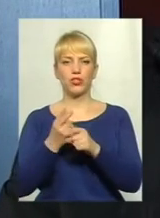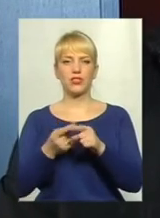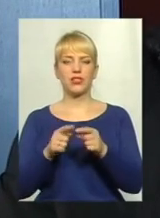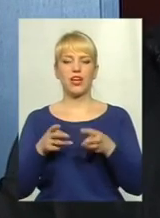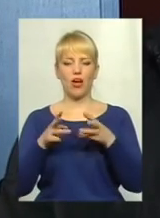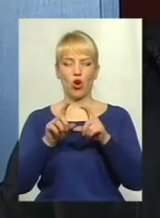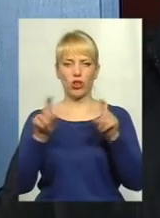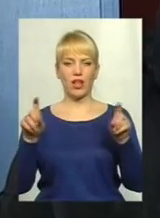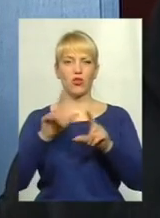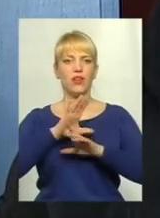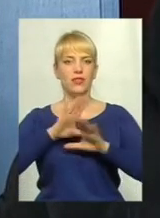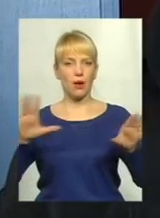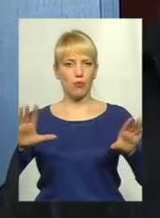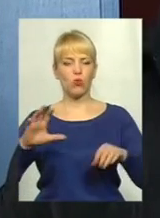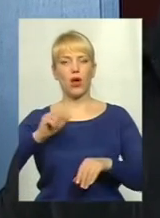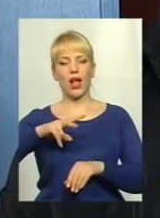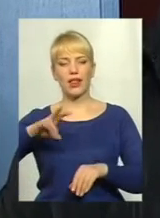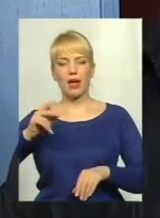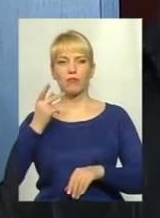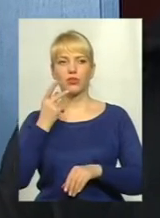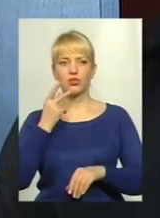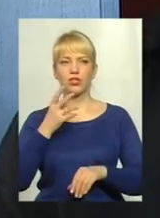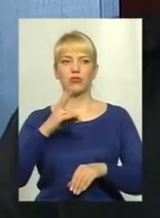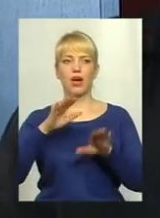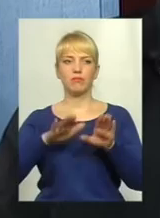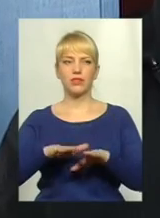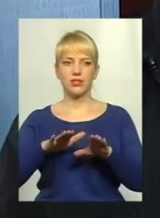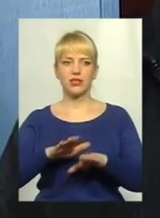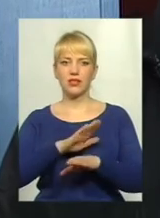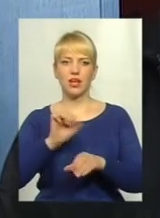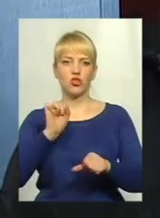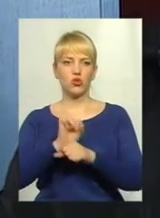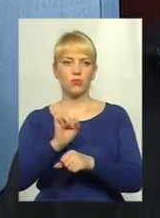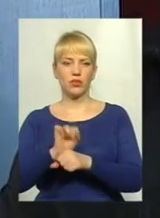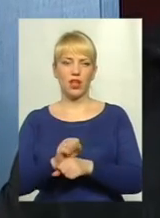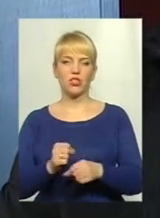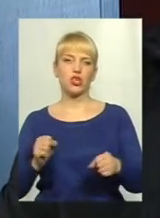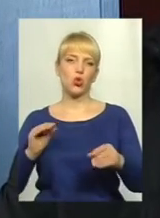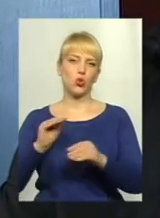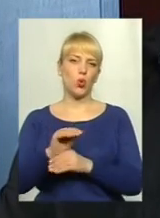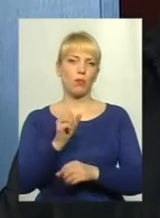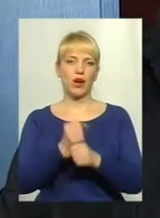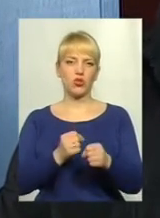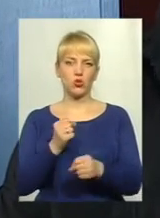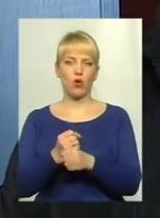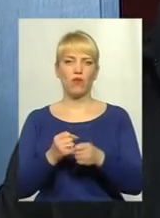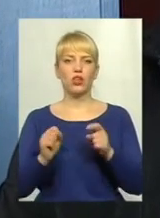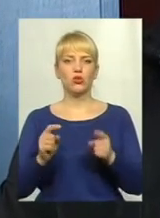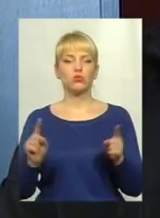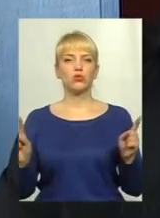не було, але постійно ми на місці не зупинялися, допрацьовували, тому що,